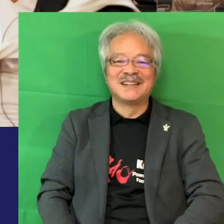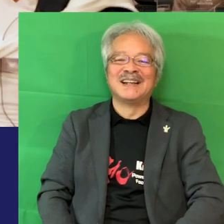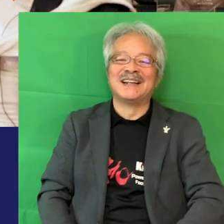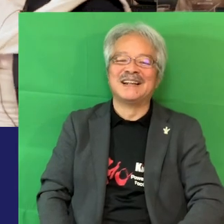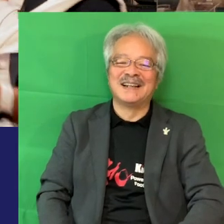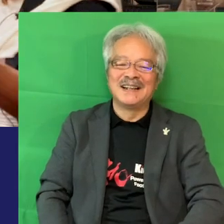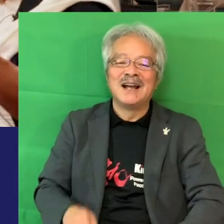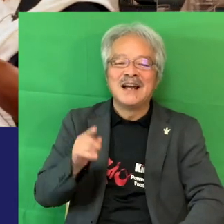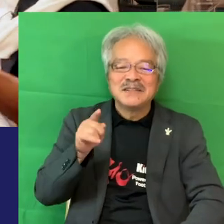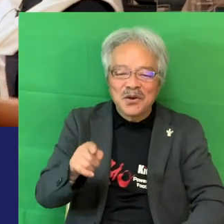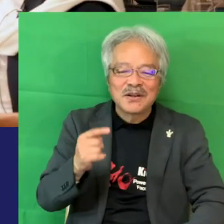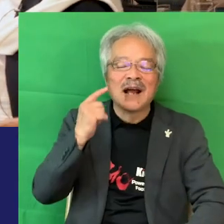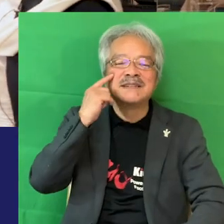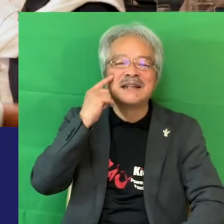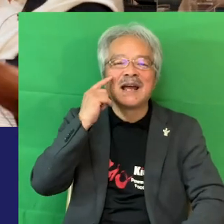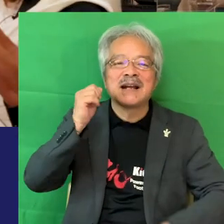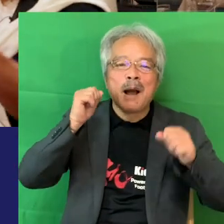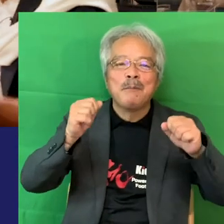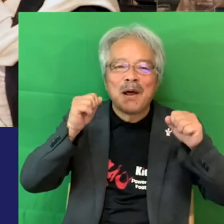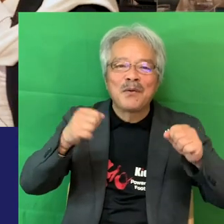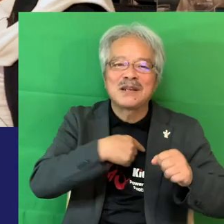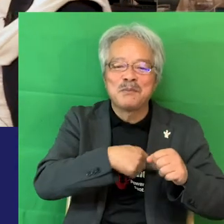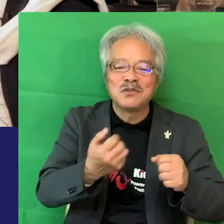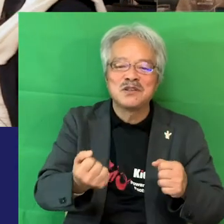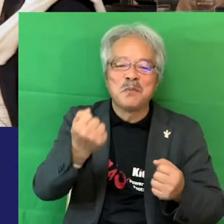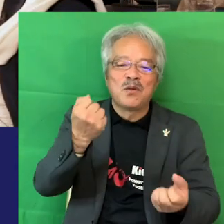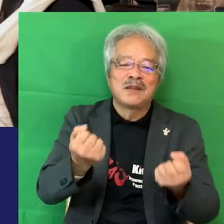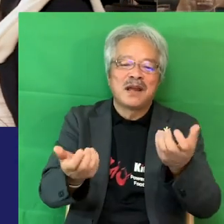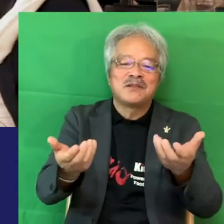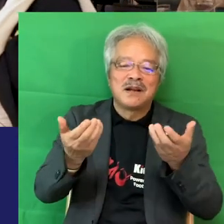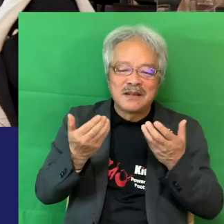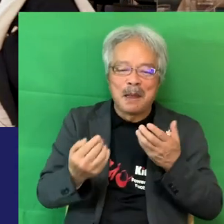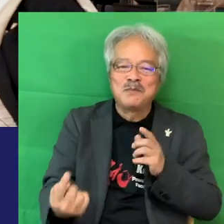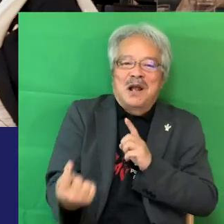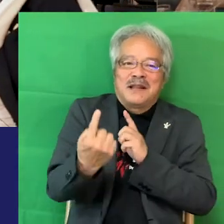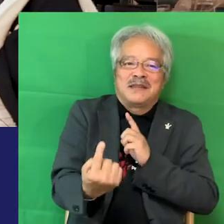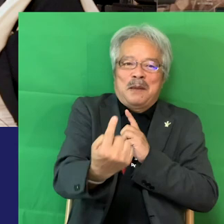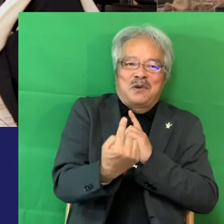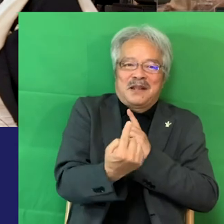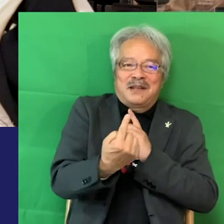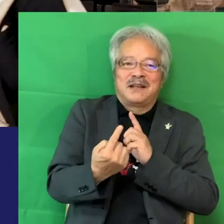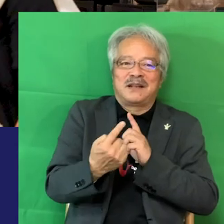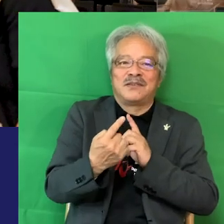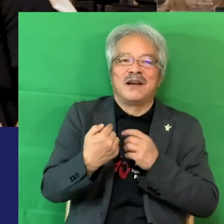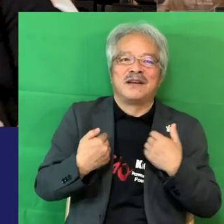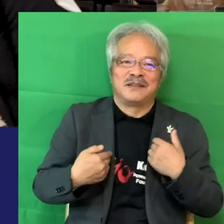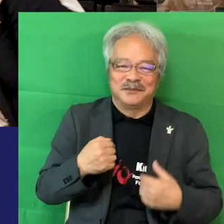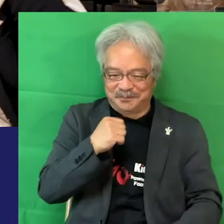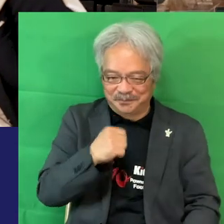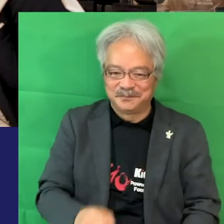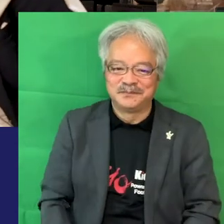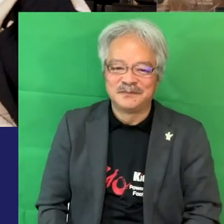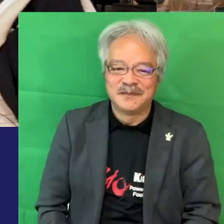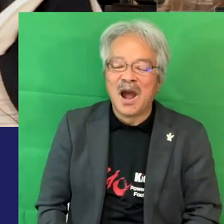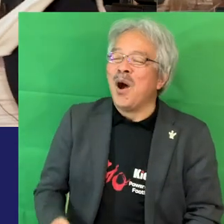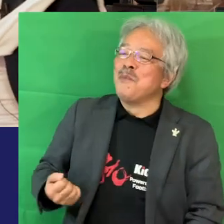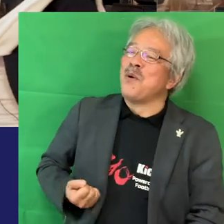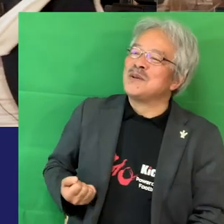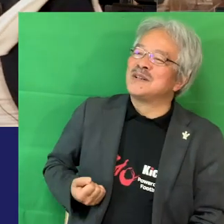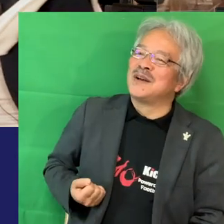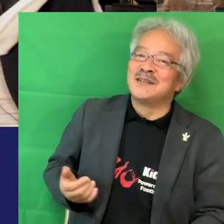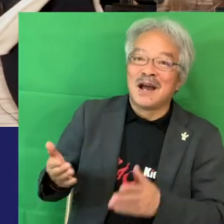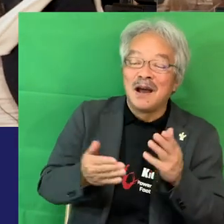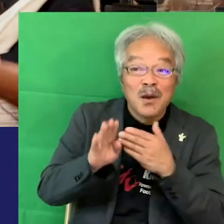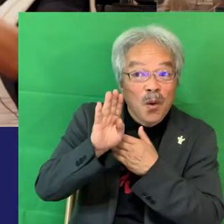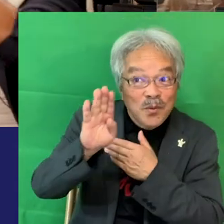それを感じて頑張ろうっていう気持ちになってちょっと向かってきてくれればいいと思いますいや面白かった今度食